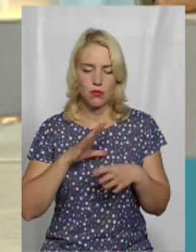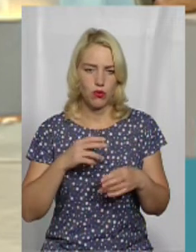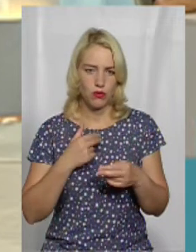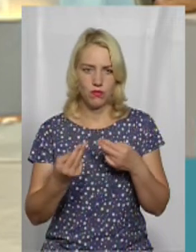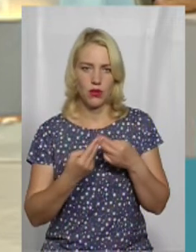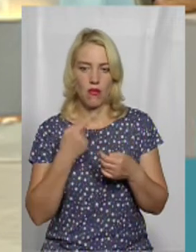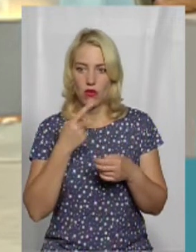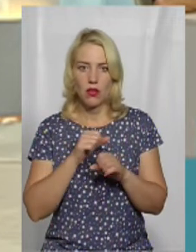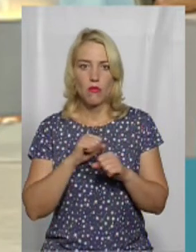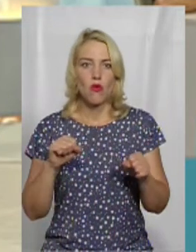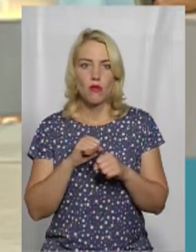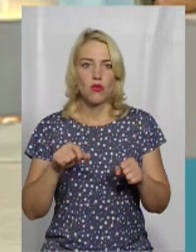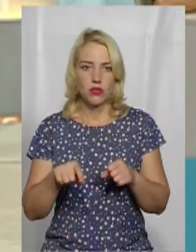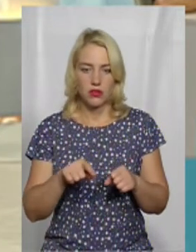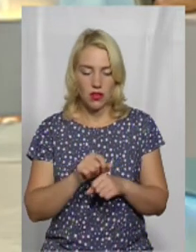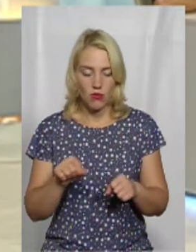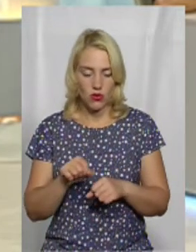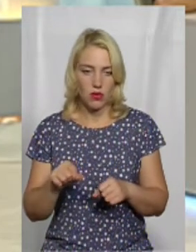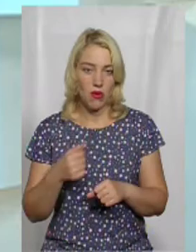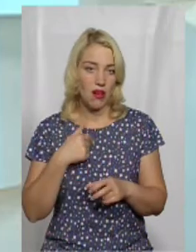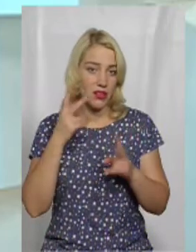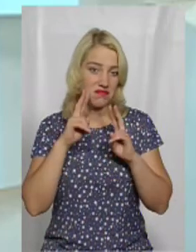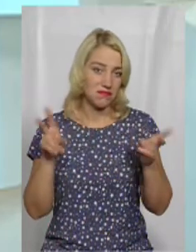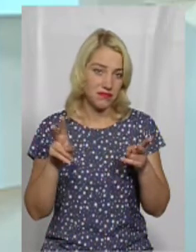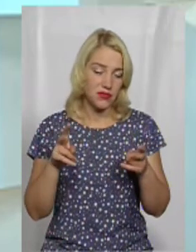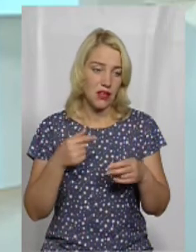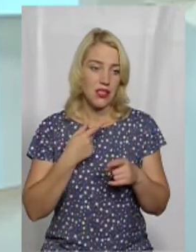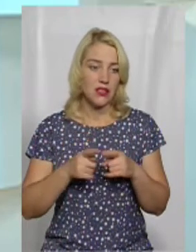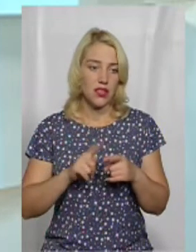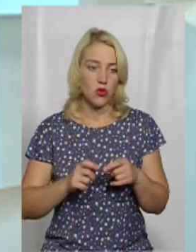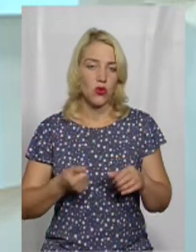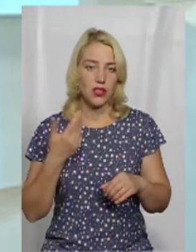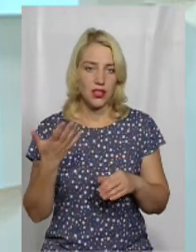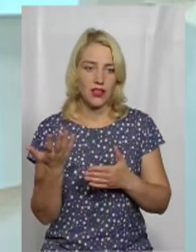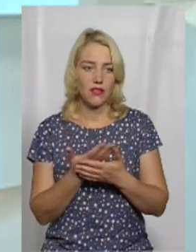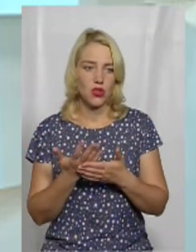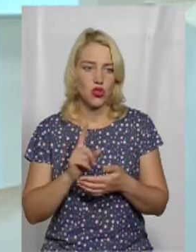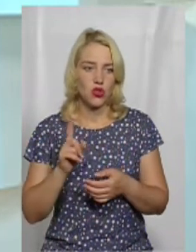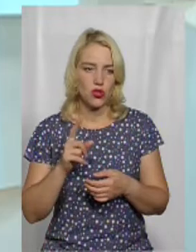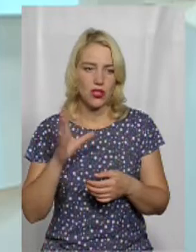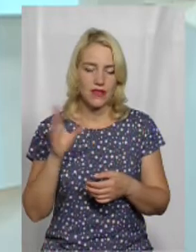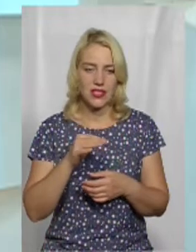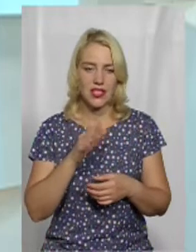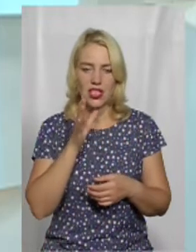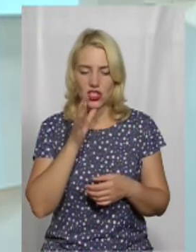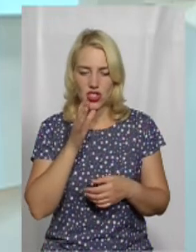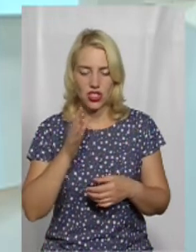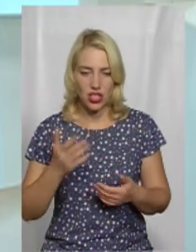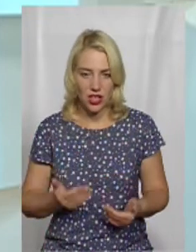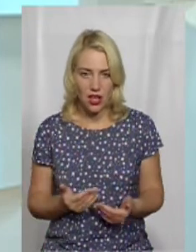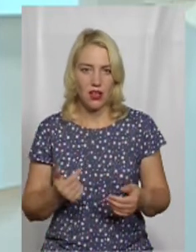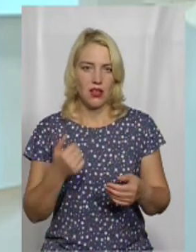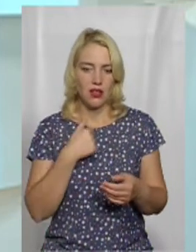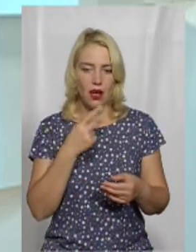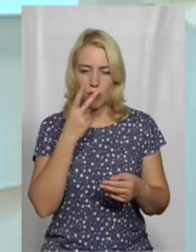аби мені сказали, що це неможливо. я просто брав і тягнув. Тому що за ту кількість фільмів, за все, що за своє життя я передивився і проаналізував,